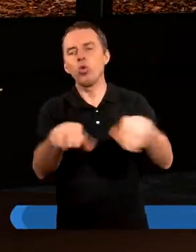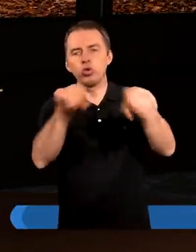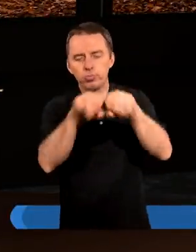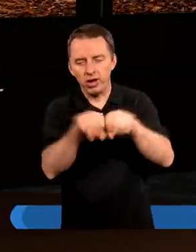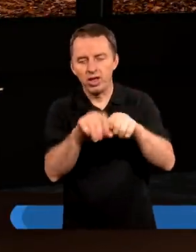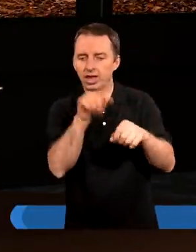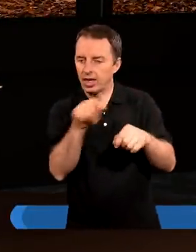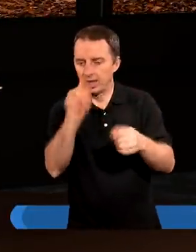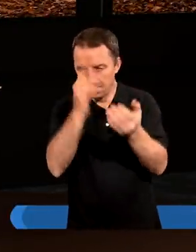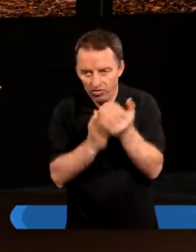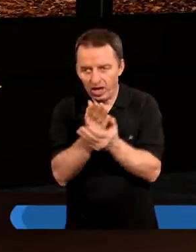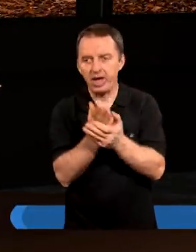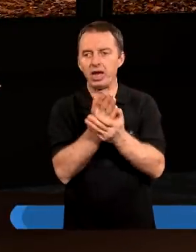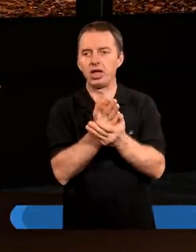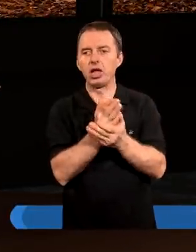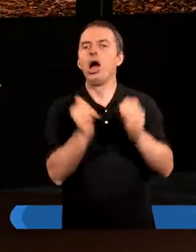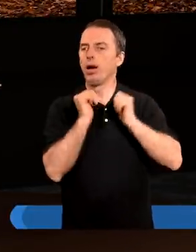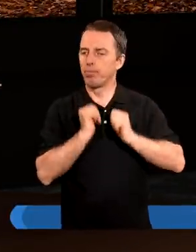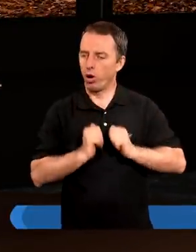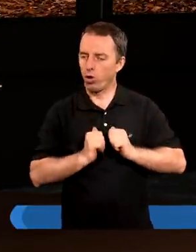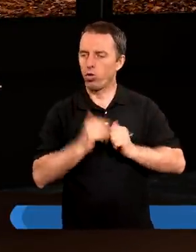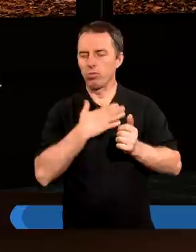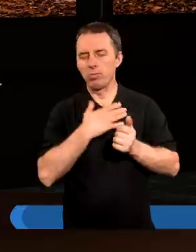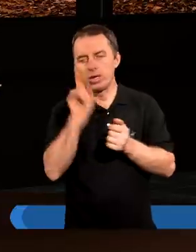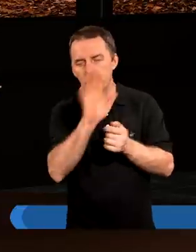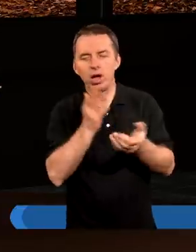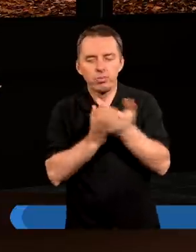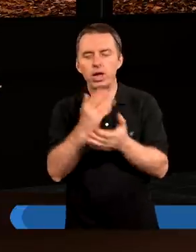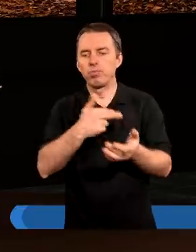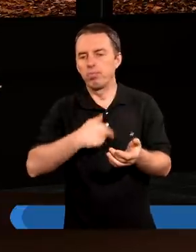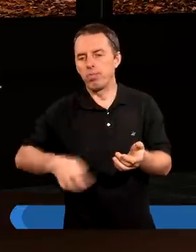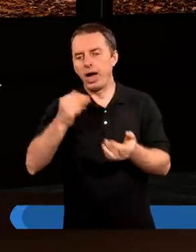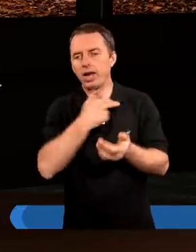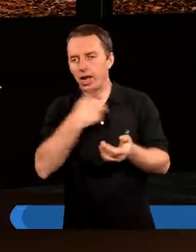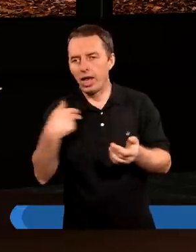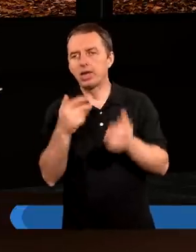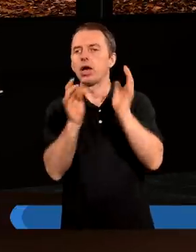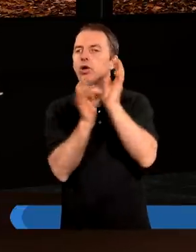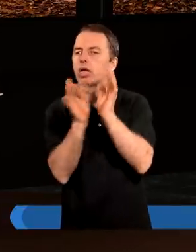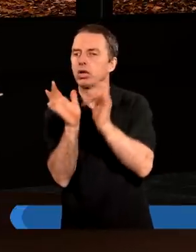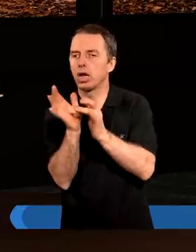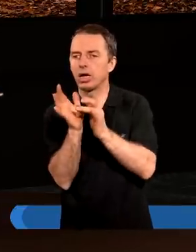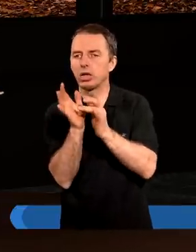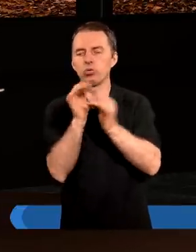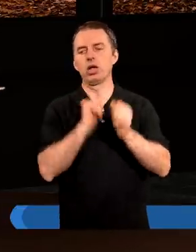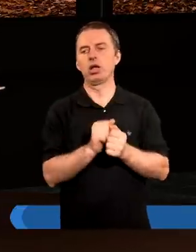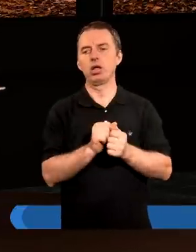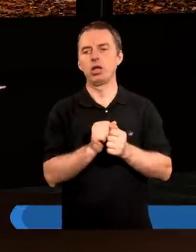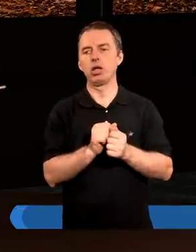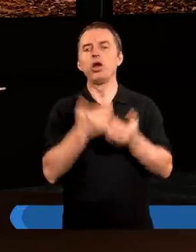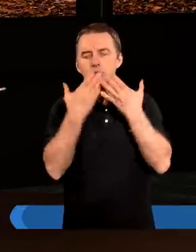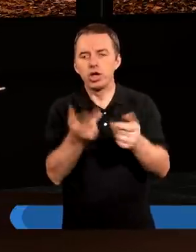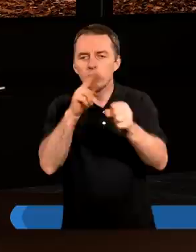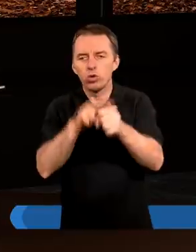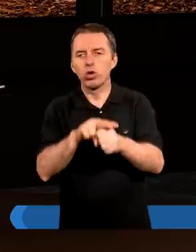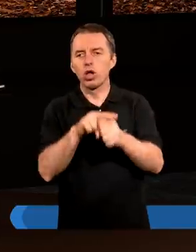Usprawiedliwieni wtedy z wiary pokój mamy z Bogiem przez Pana naszego Jezusa Chrystusa, dzięki